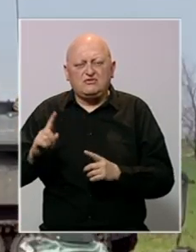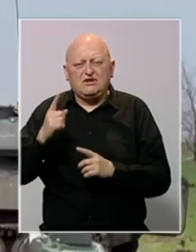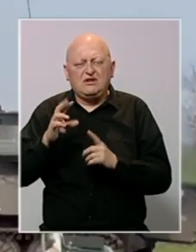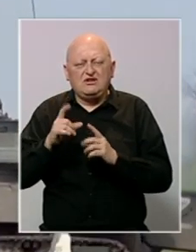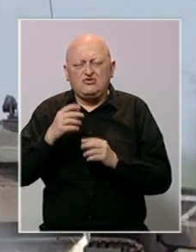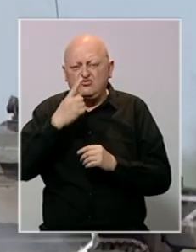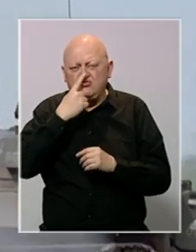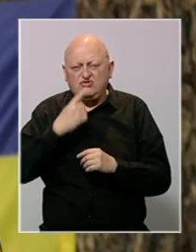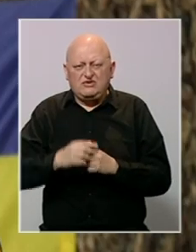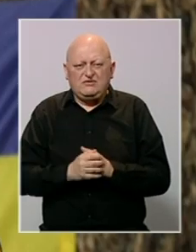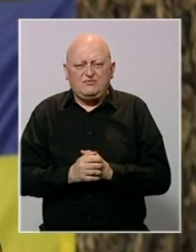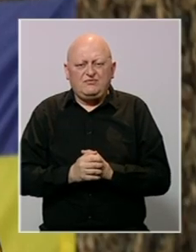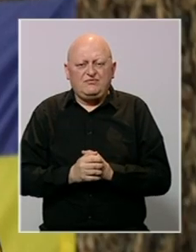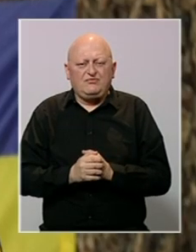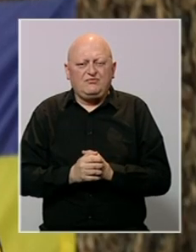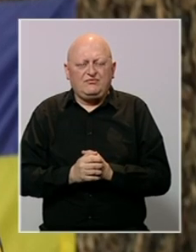istoku Rusije.